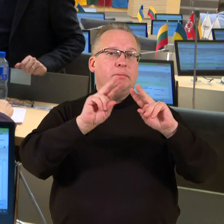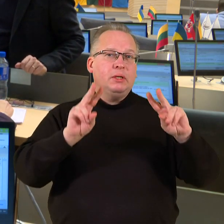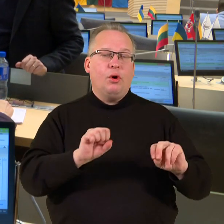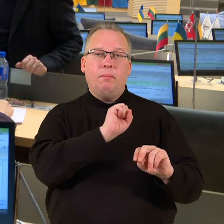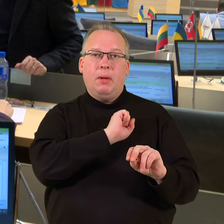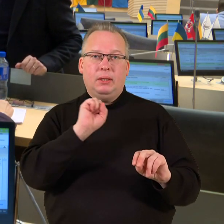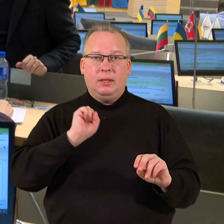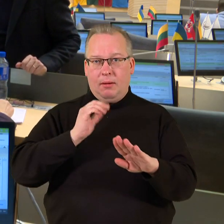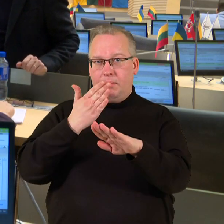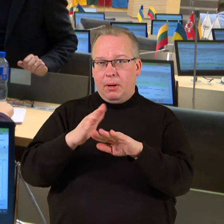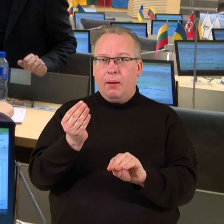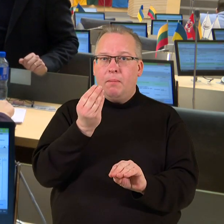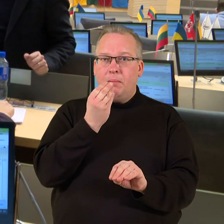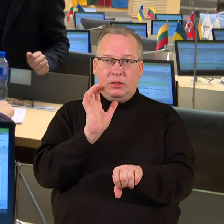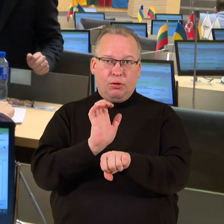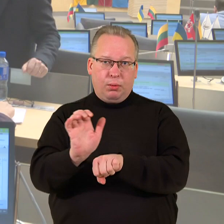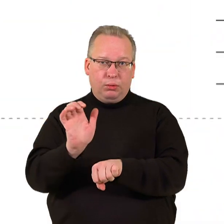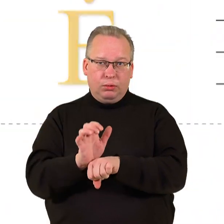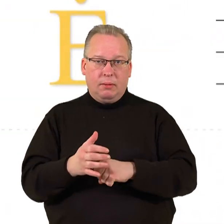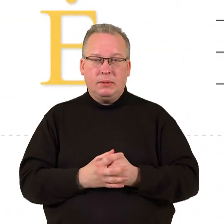medicinos paskirties maisto produktams.